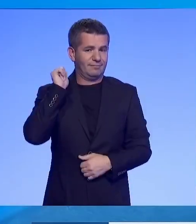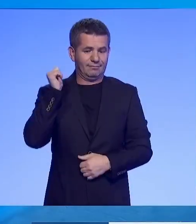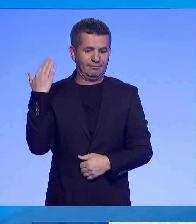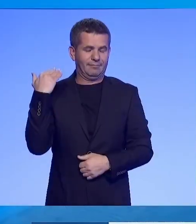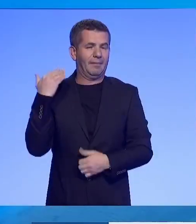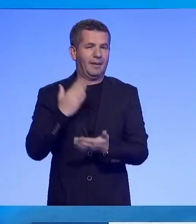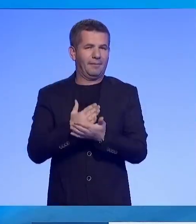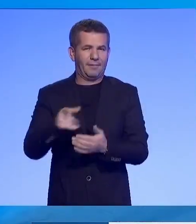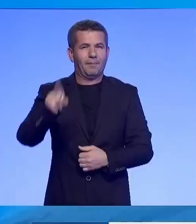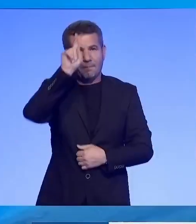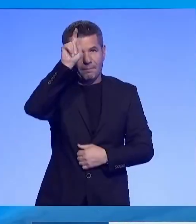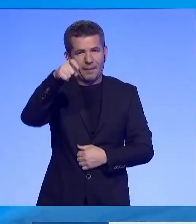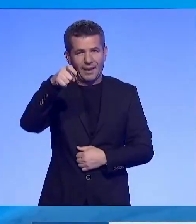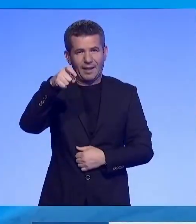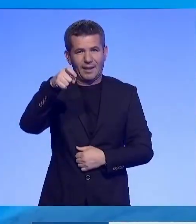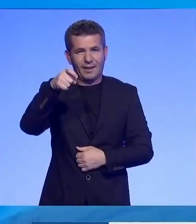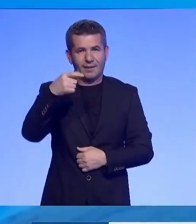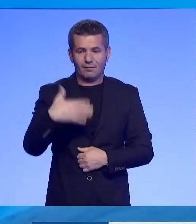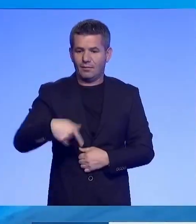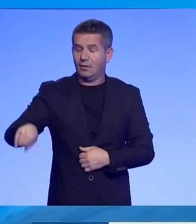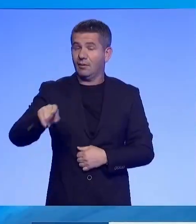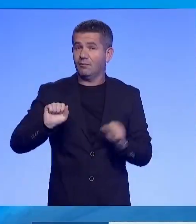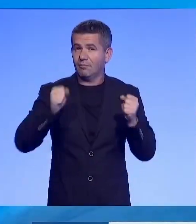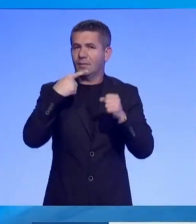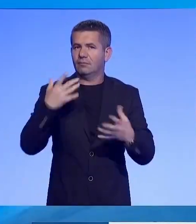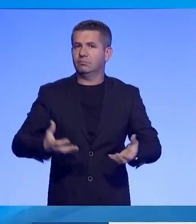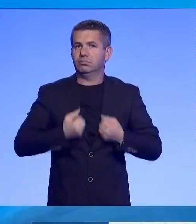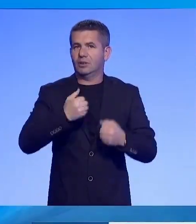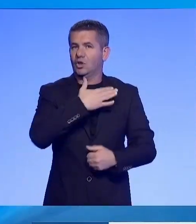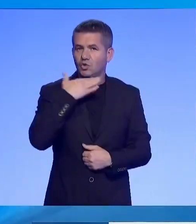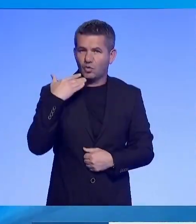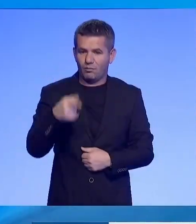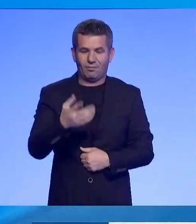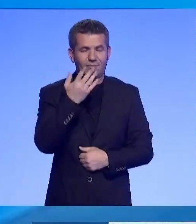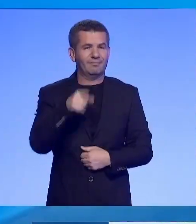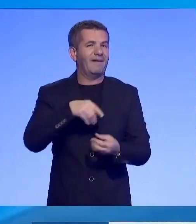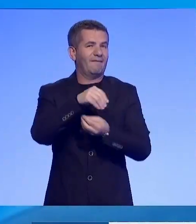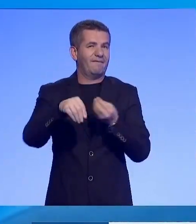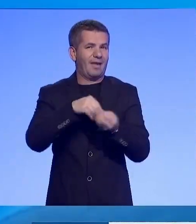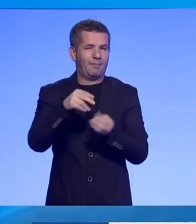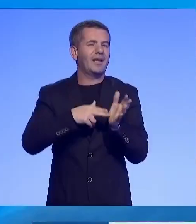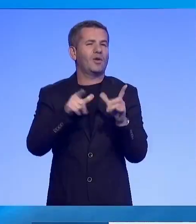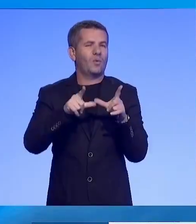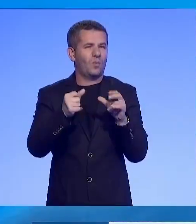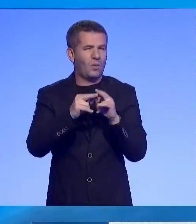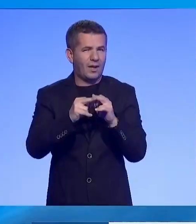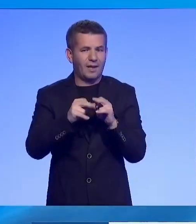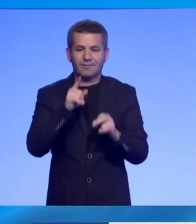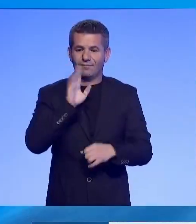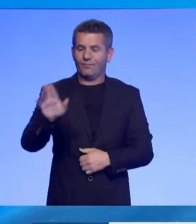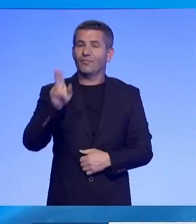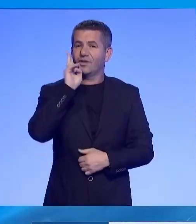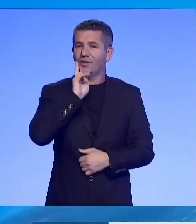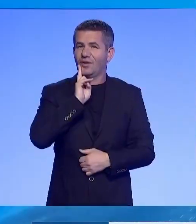e në Peku. Në protestën u thasë se janë të shokuar menjarën e rëndë që i ndodhi familje së Nura përkatsisht në nësë